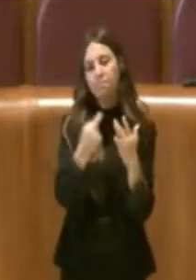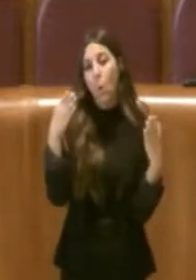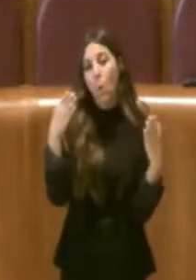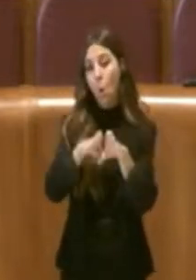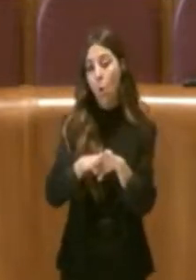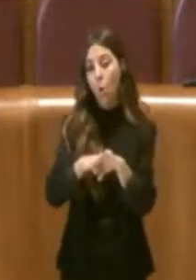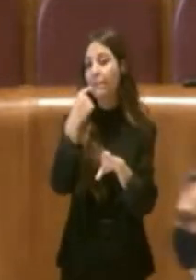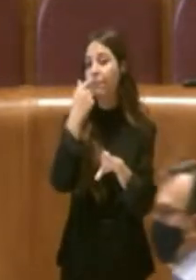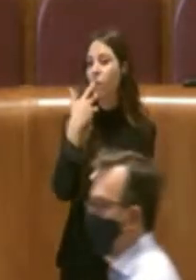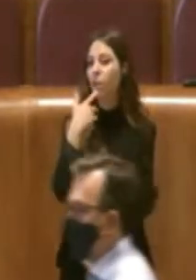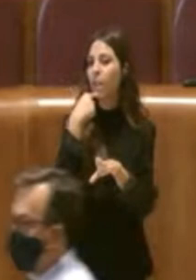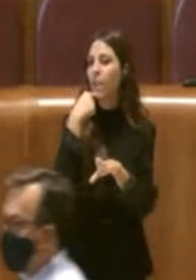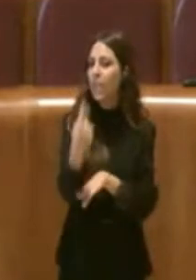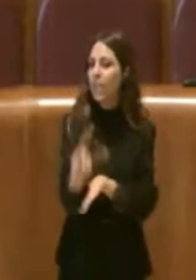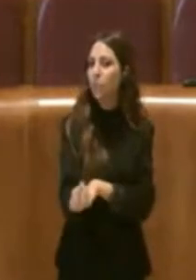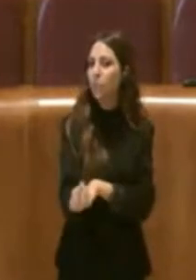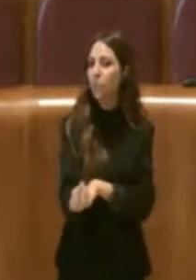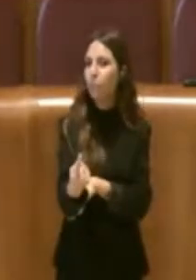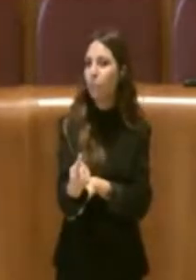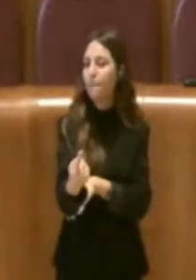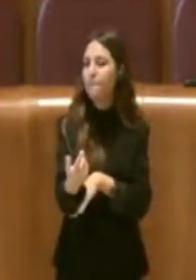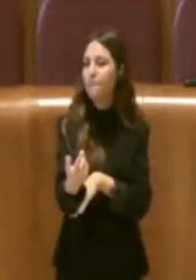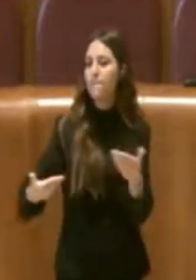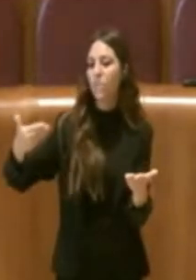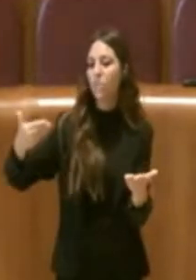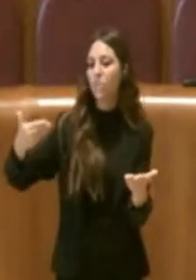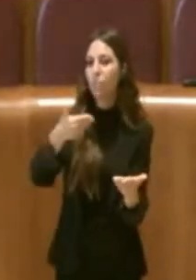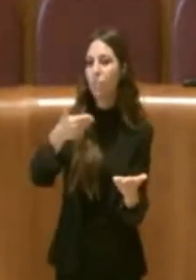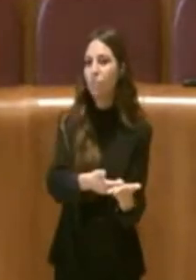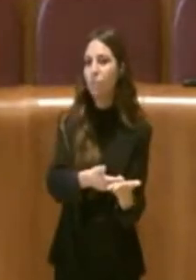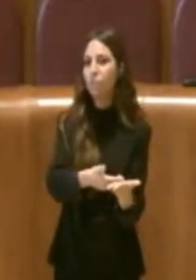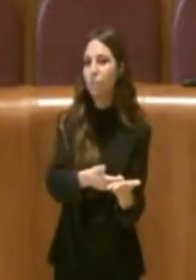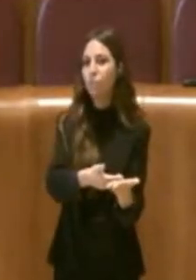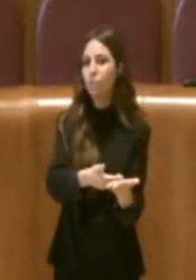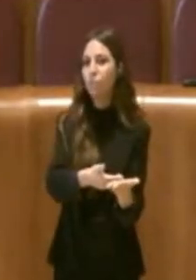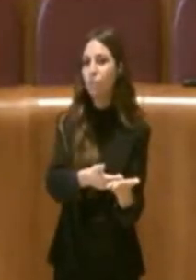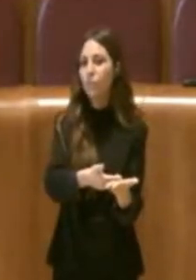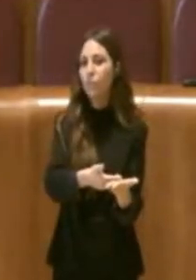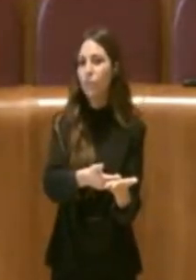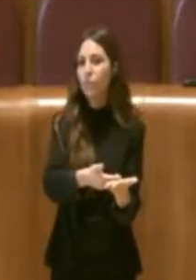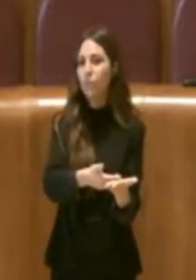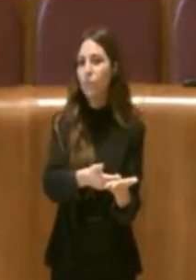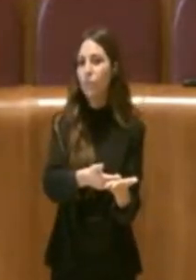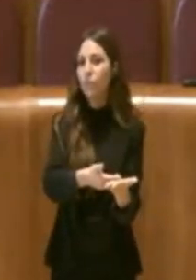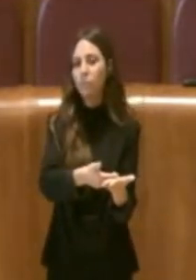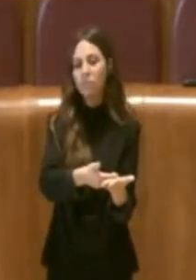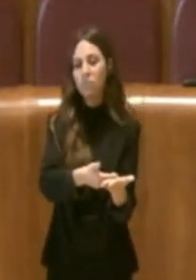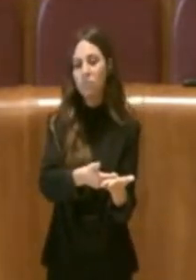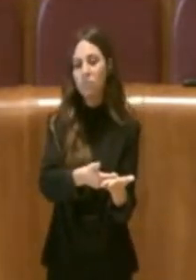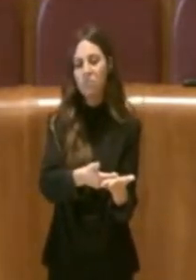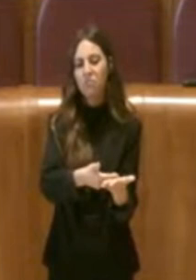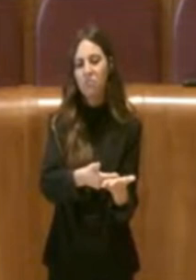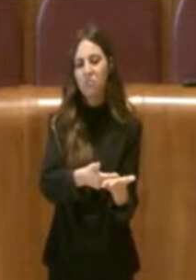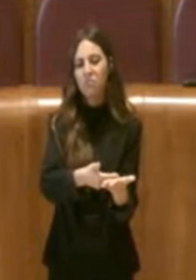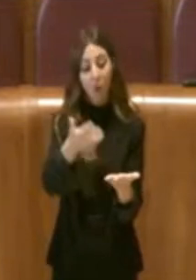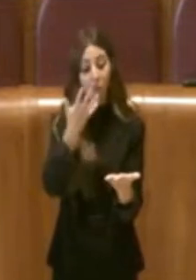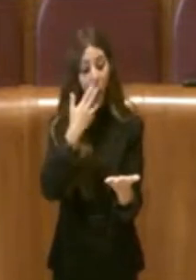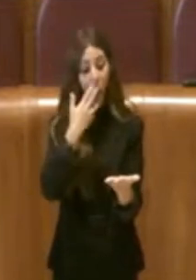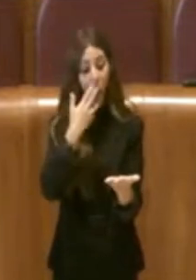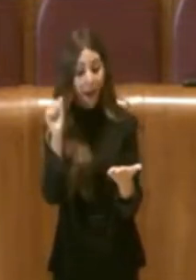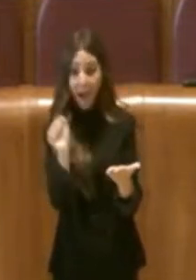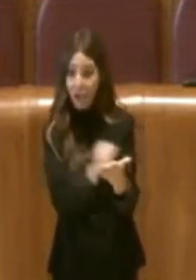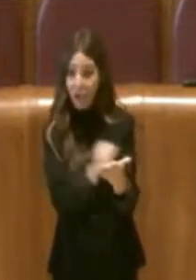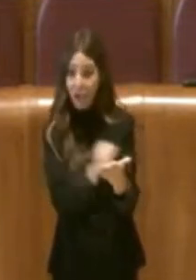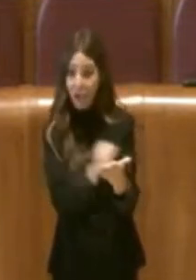che la proposta non vuole cancellare il lavoro che è